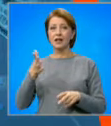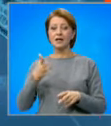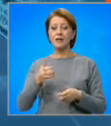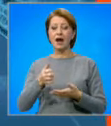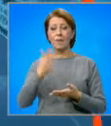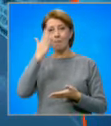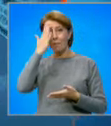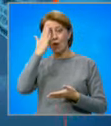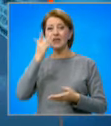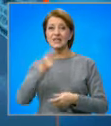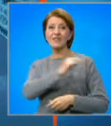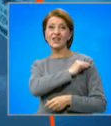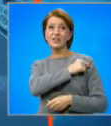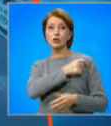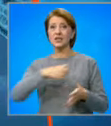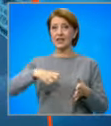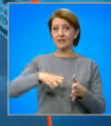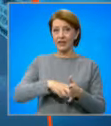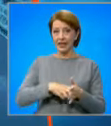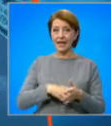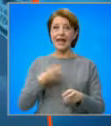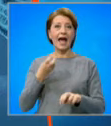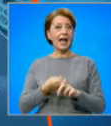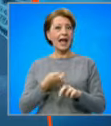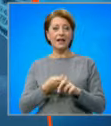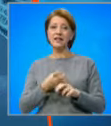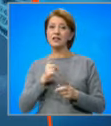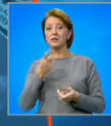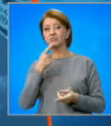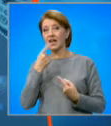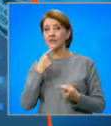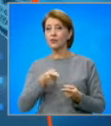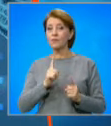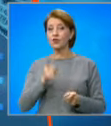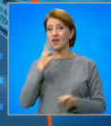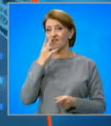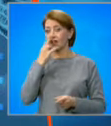Една от тях е починала. Лекарите не изключват възможността сертификатите им да са фалшиви.